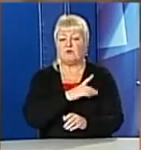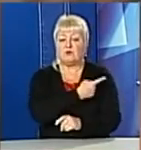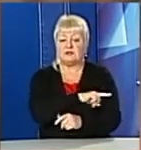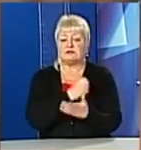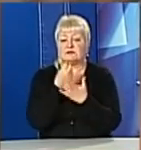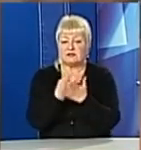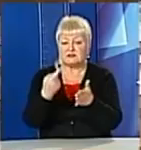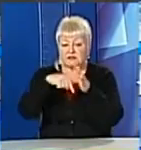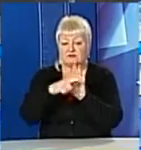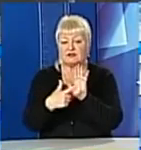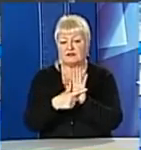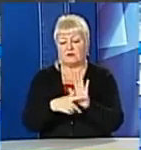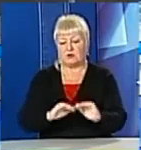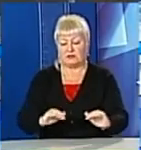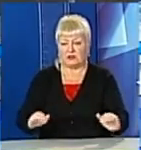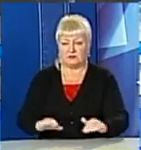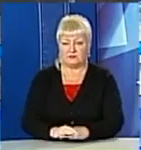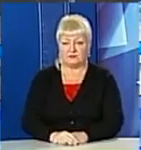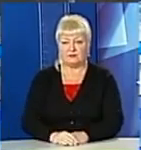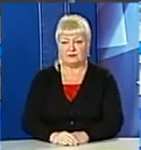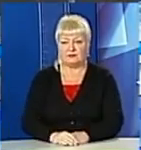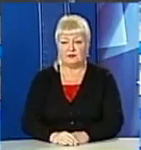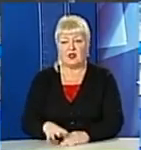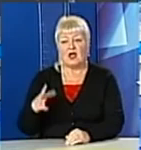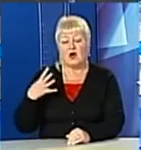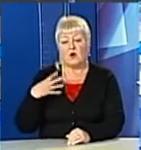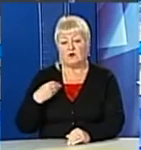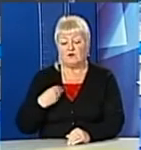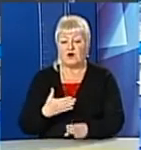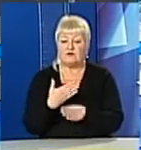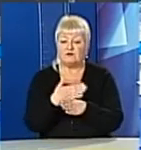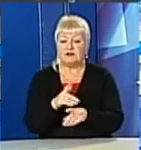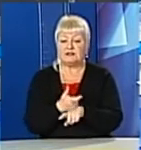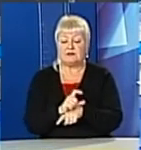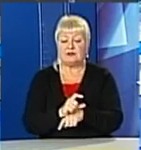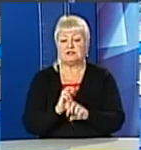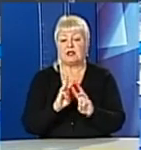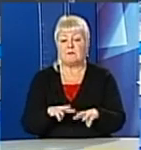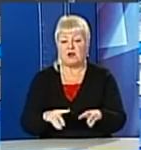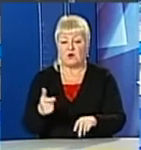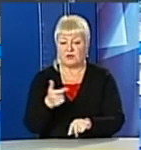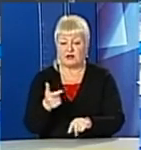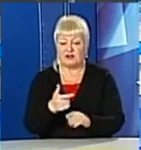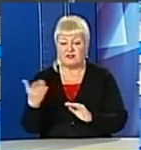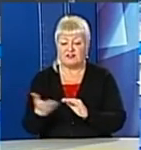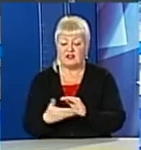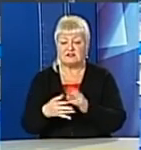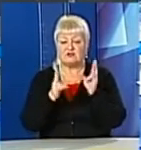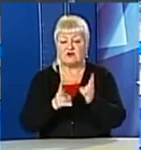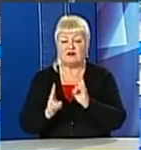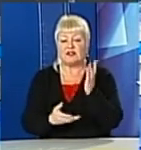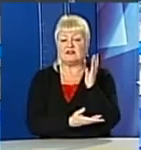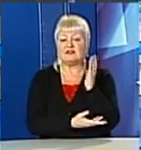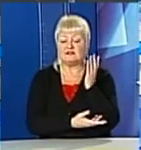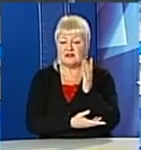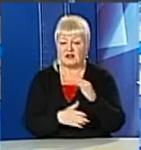7 дітей. Тим часом у Львові виділили більше мільйона гривень на зрізку аварійних дерев. Частину